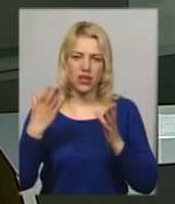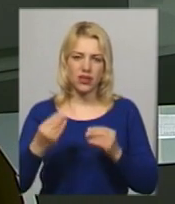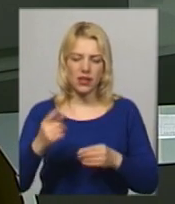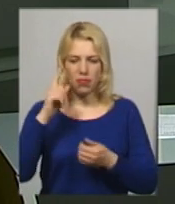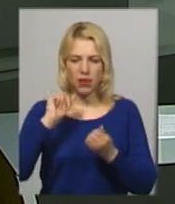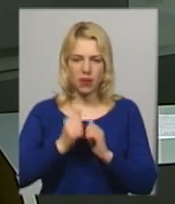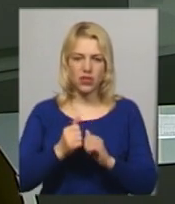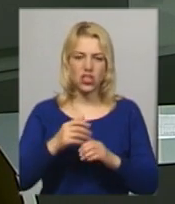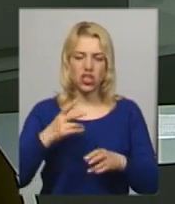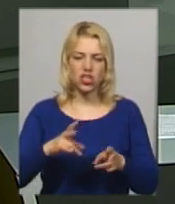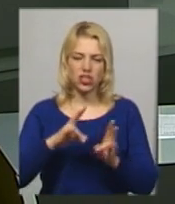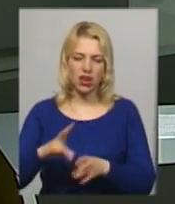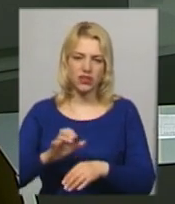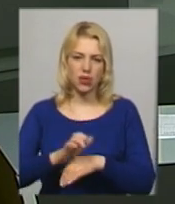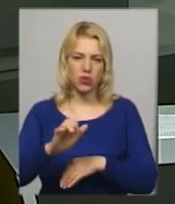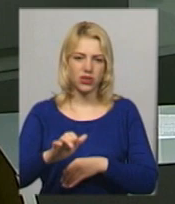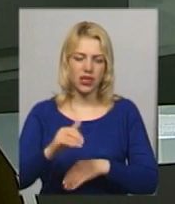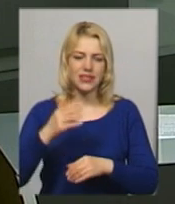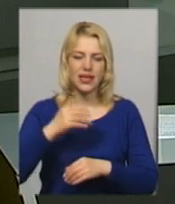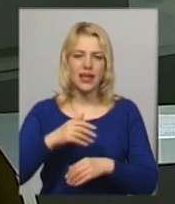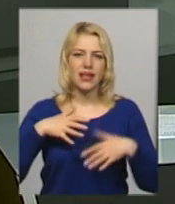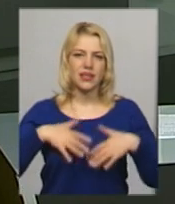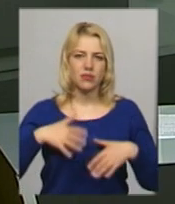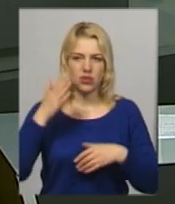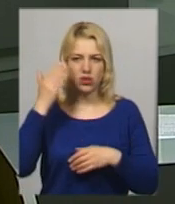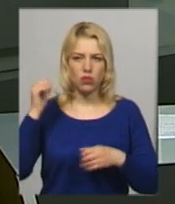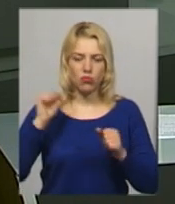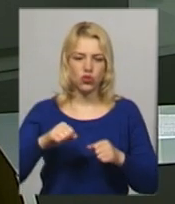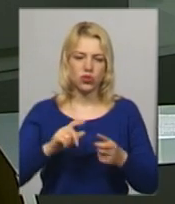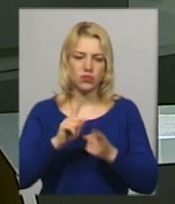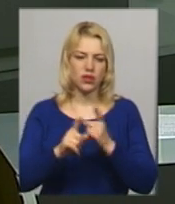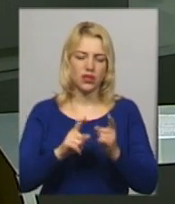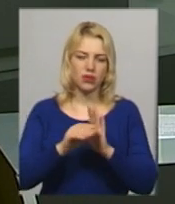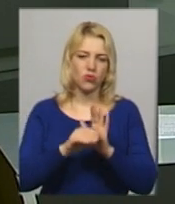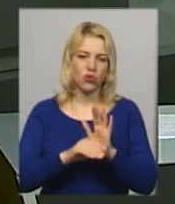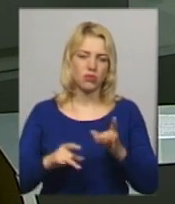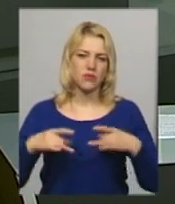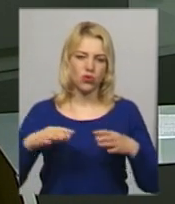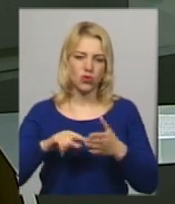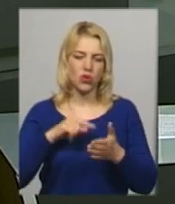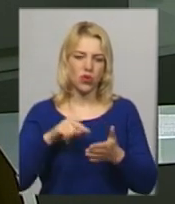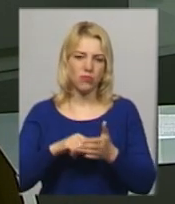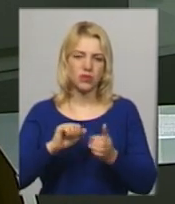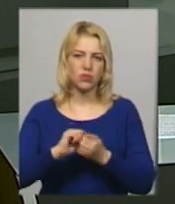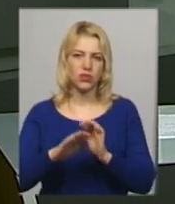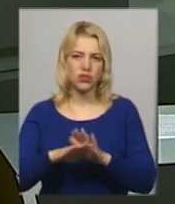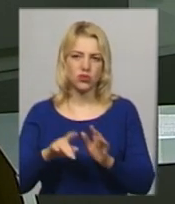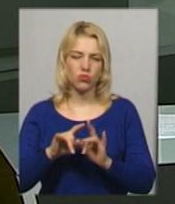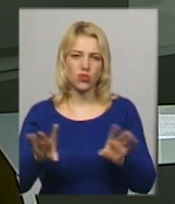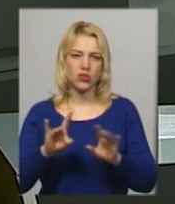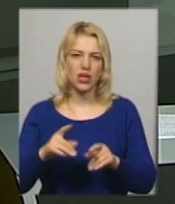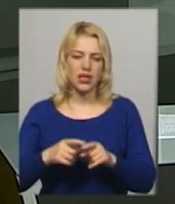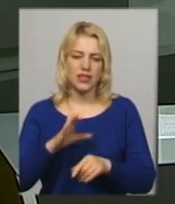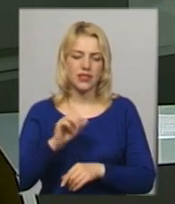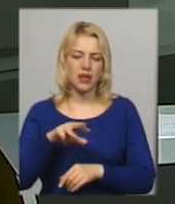жертв депортації кримських татар можуть змінити програму святкування Дня міста у Кам'янці-Подільському. Про це повідомив міський голова Михайло